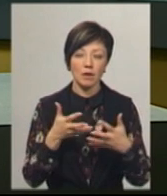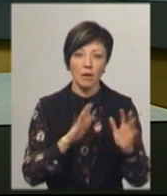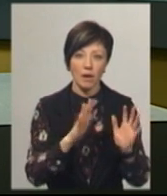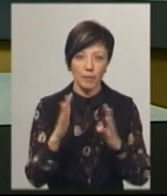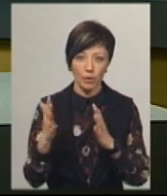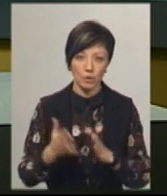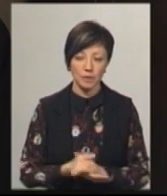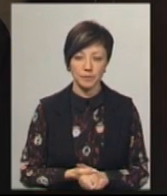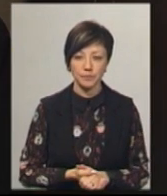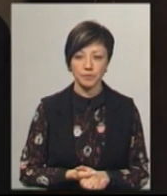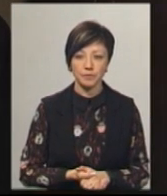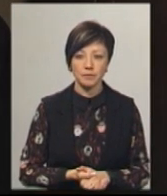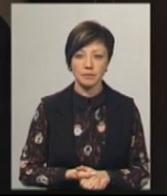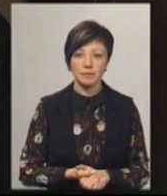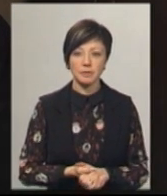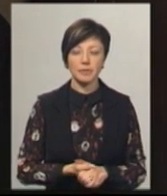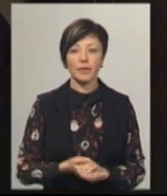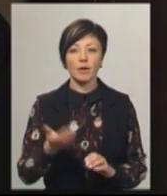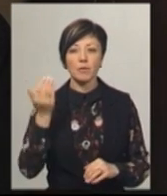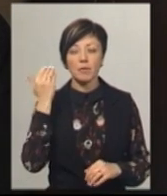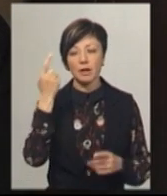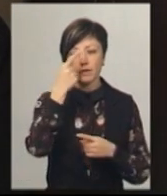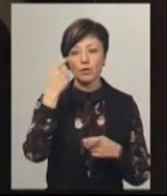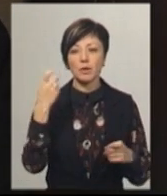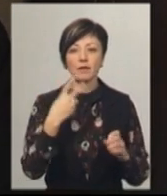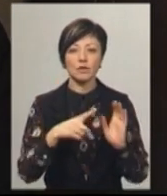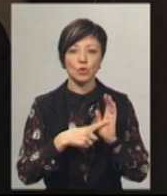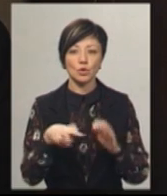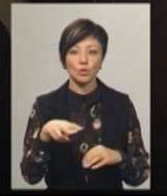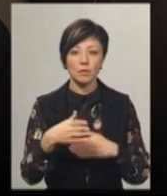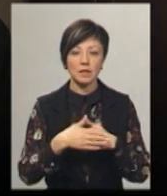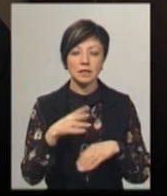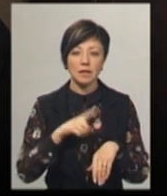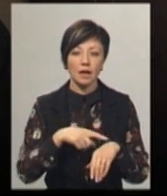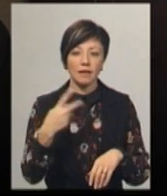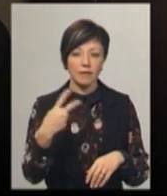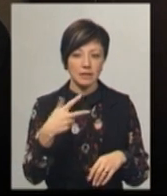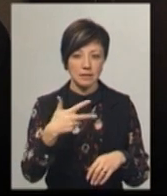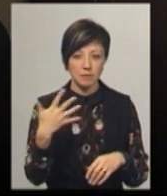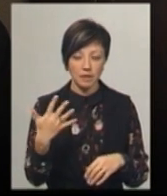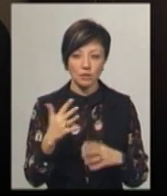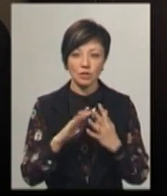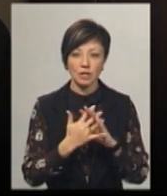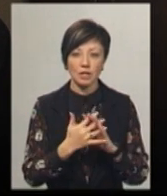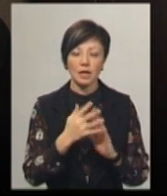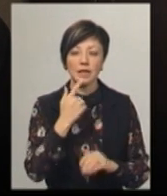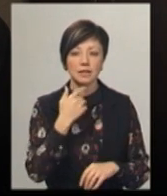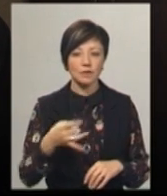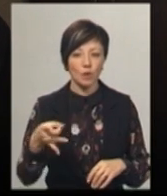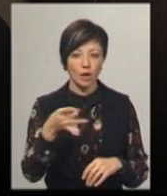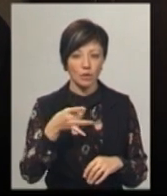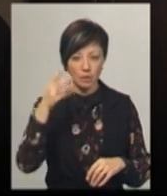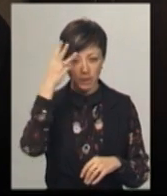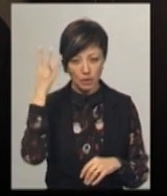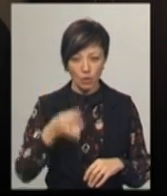пригоди. Попередню інформацію. 26 лютого близько 20.35 у селі Щеборівка Красилівського району